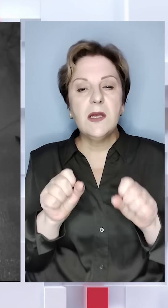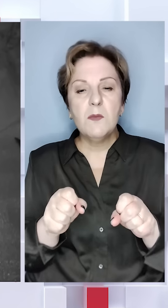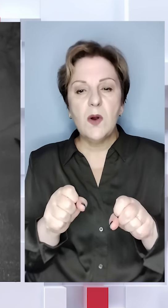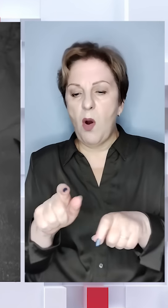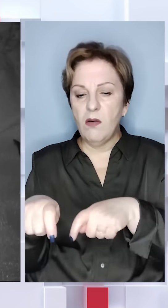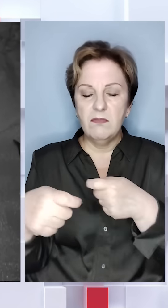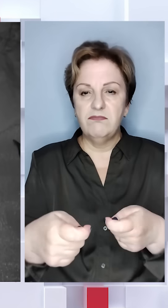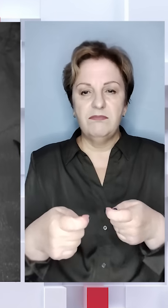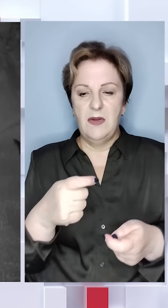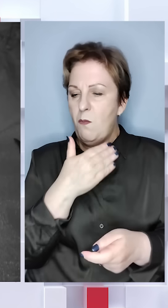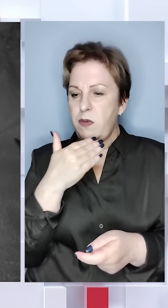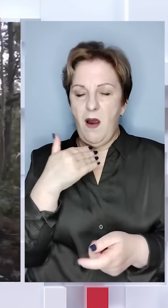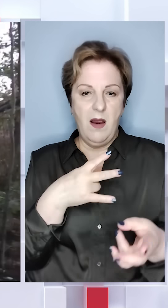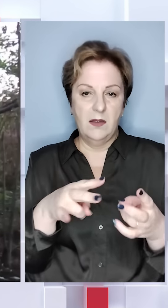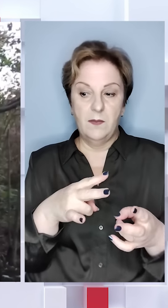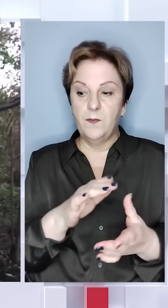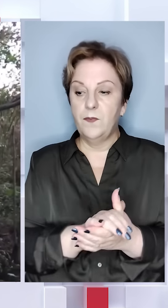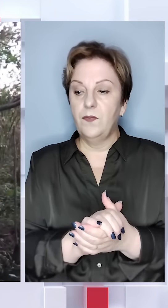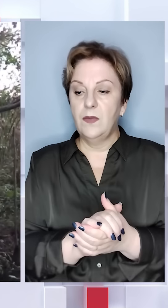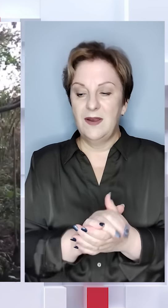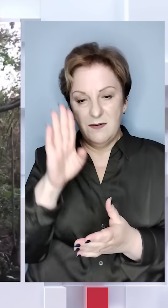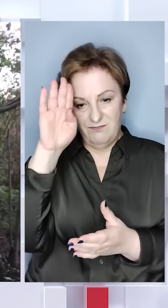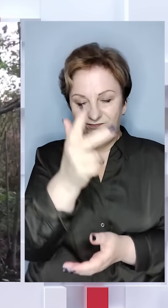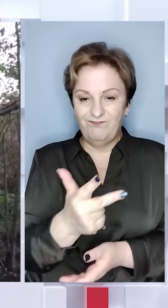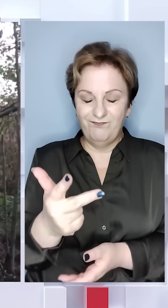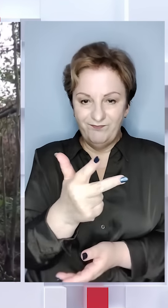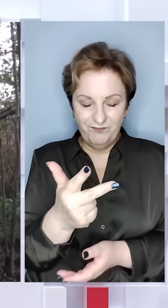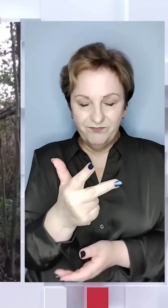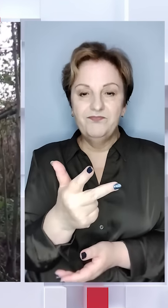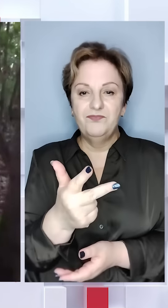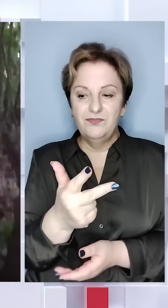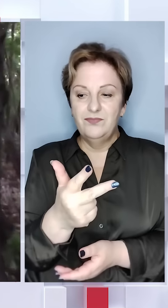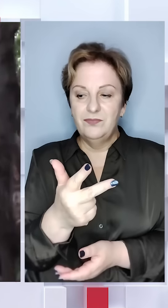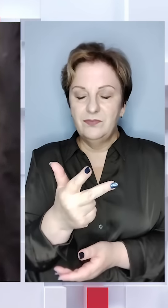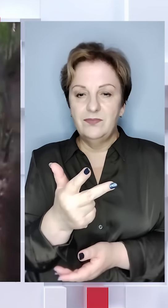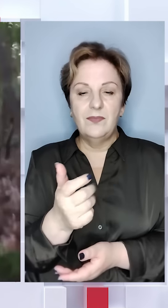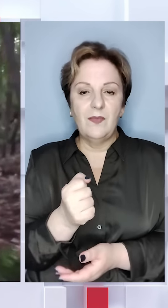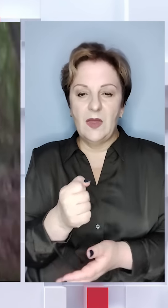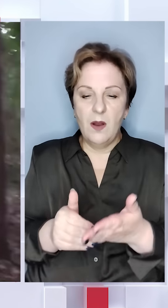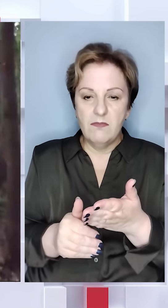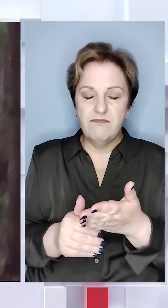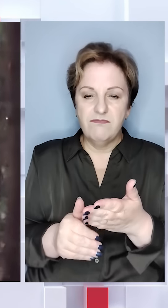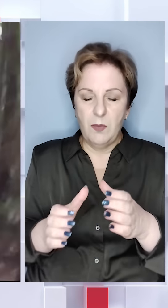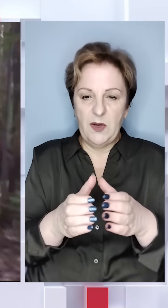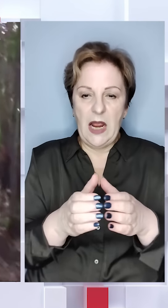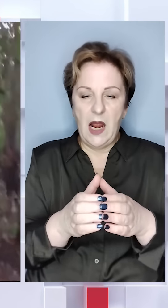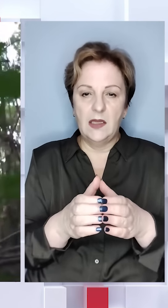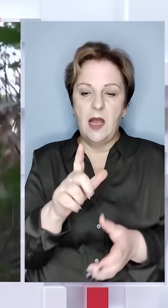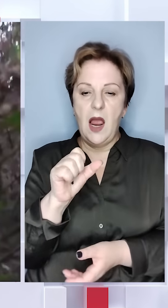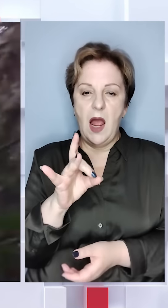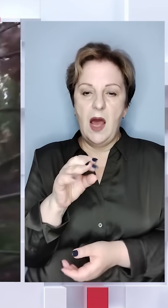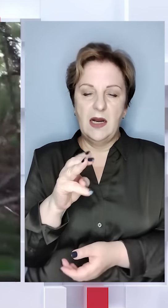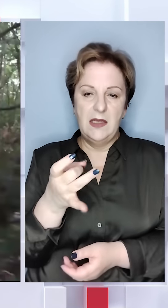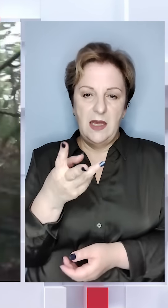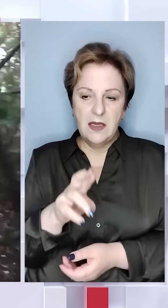не робити дуже багато пакості. Лев, пірог та фізик, гранатометники роти вогневої підтримки Харті 13-ї бригади